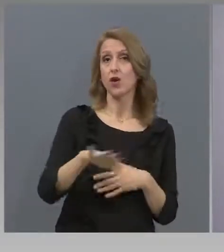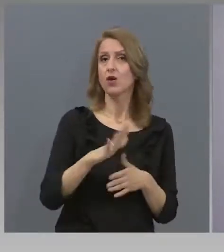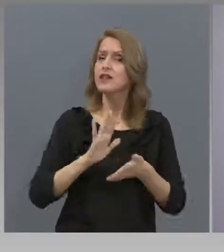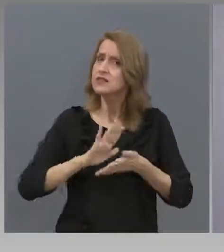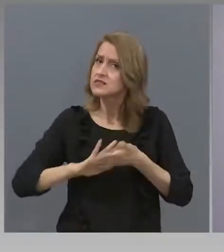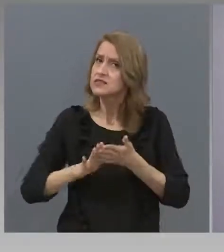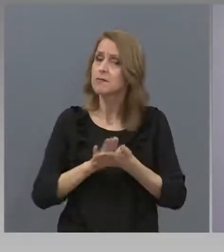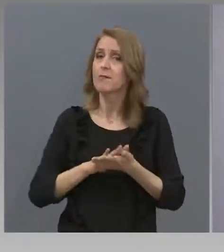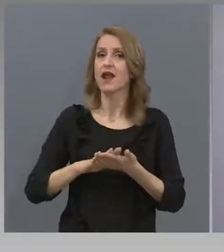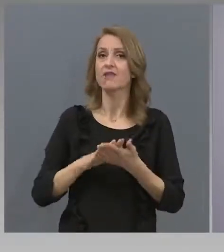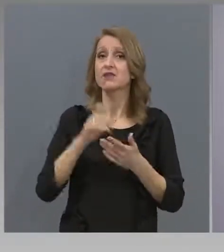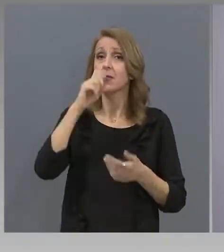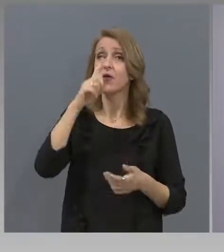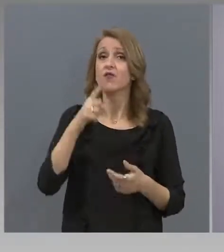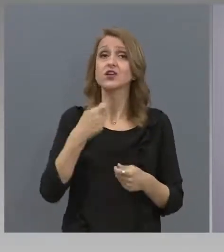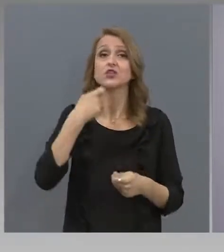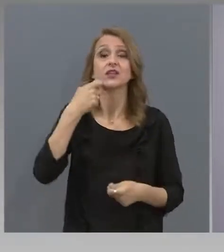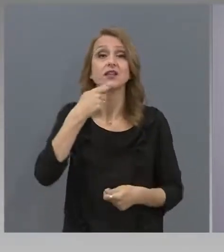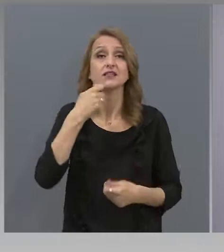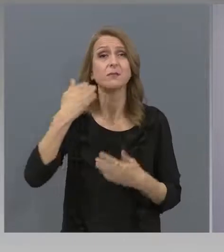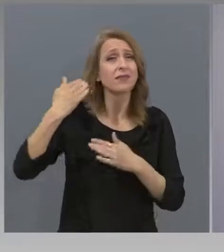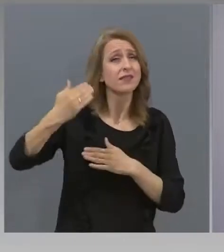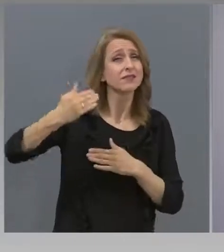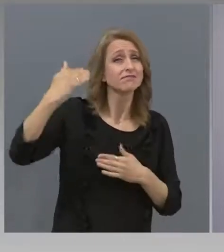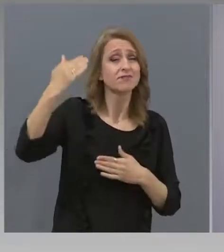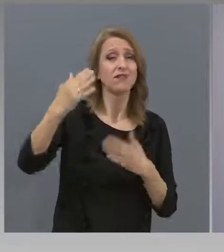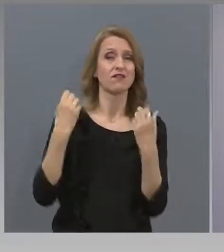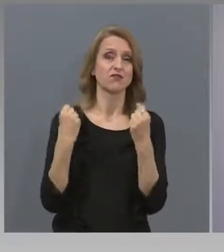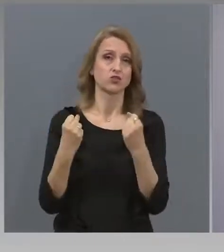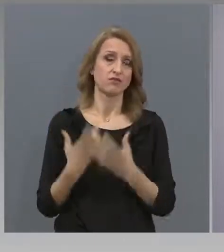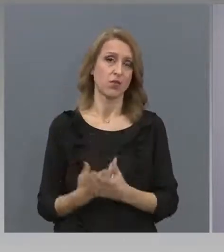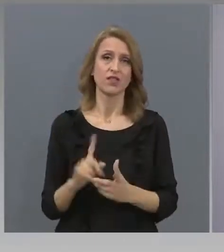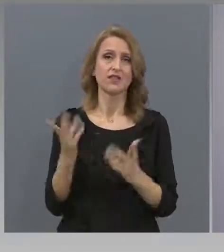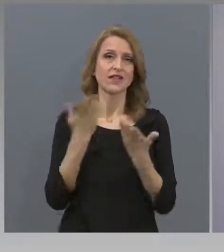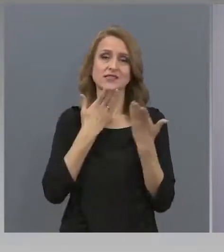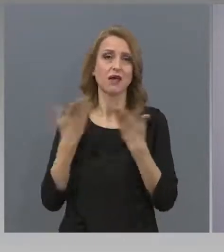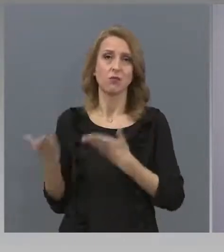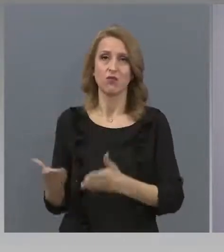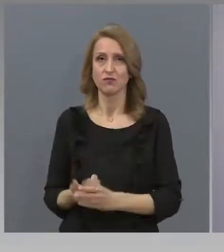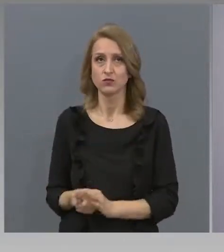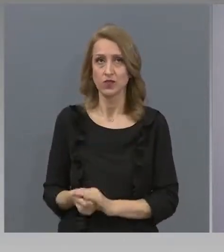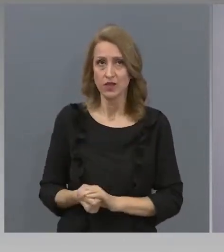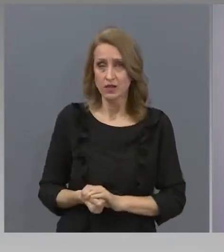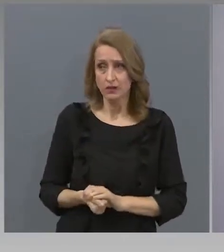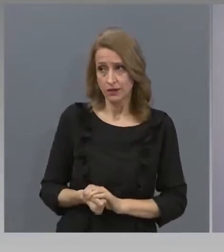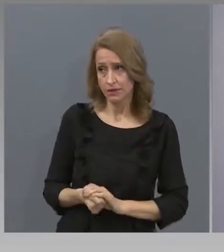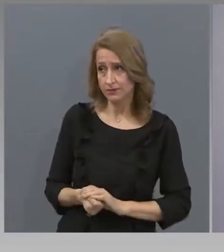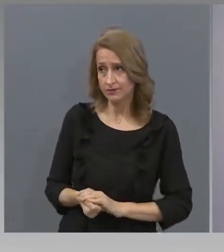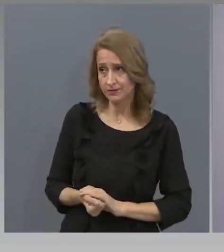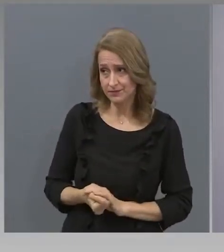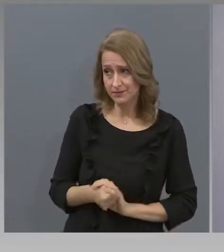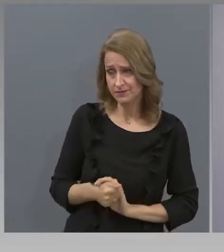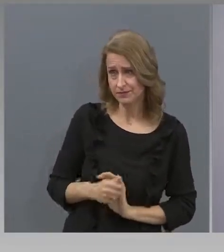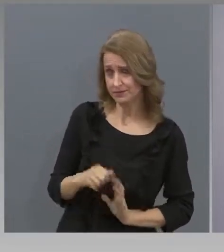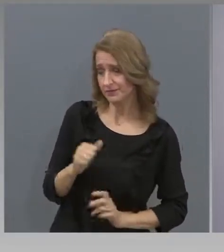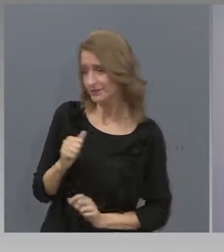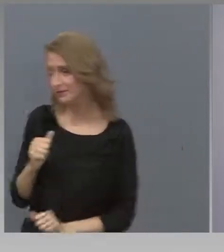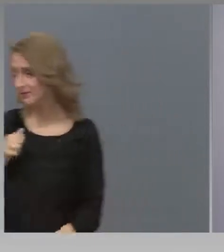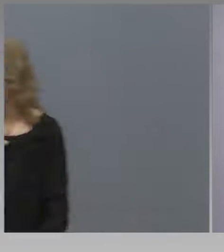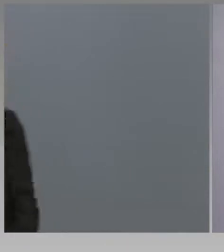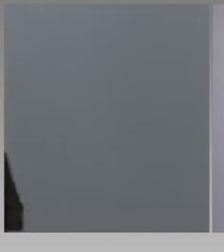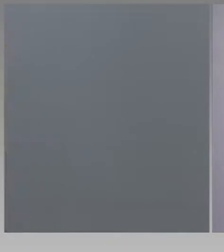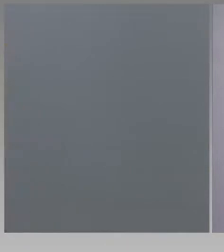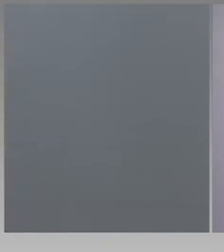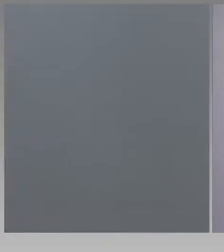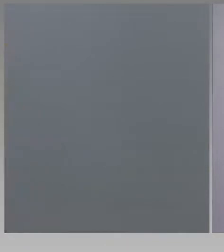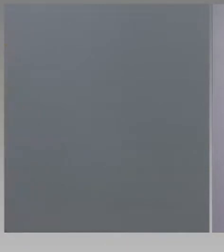справят с по-важните изпити на живота. Господин Вълчев, може ли един въпрос от ВИГО? Предвиждате